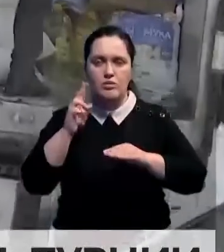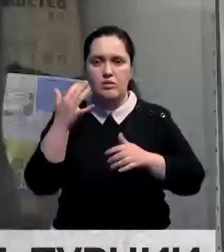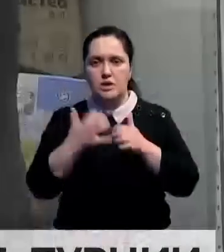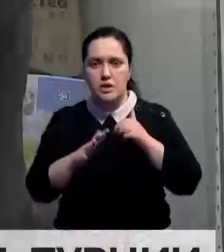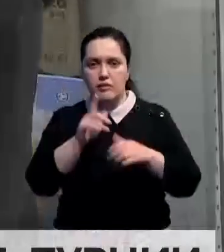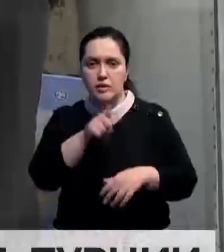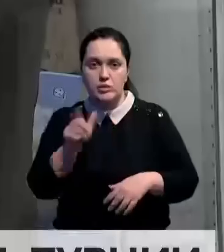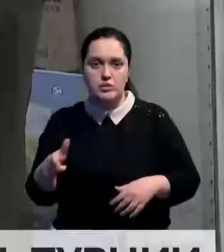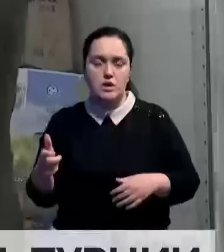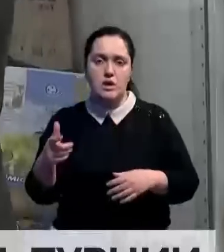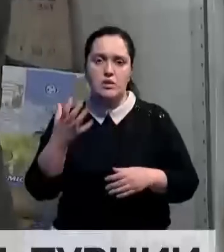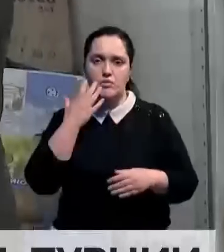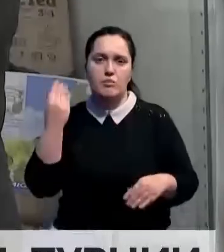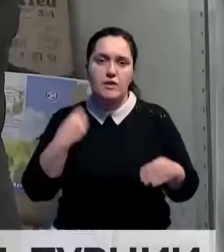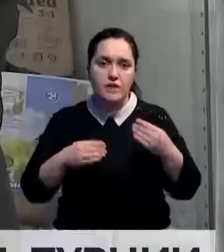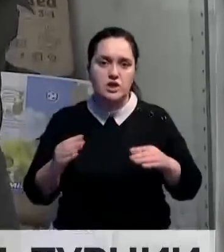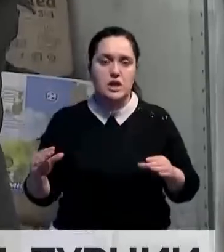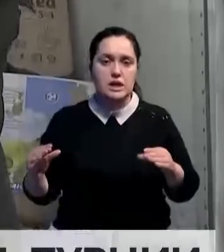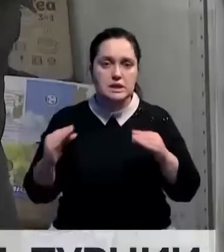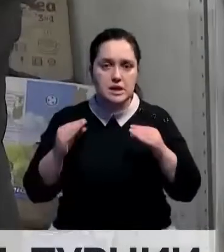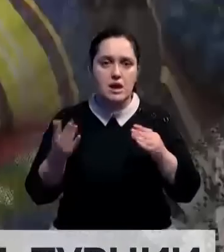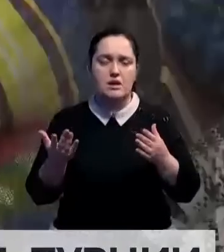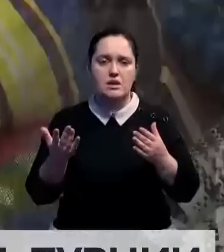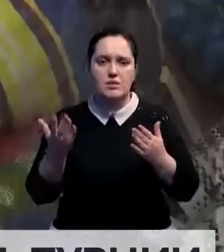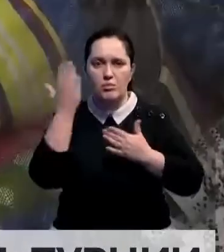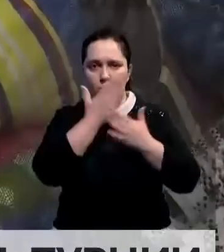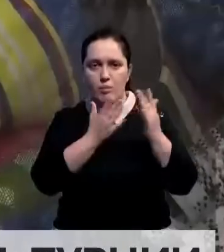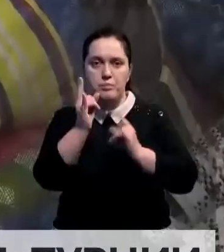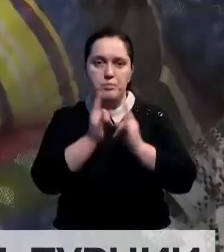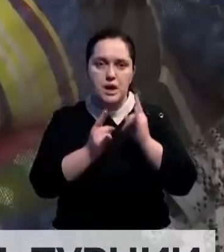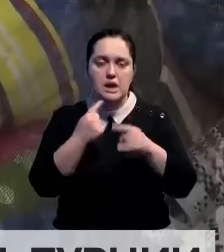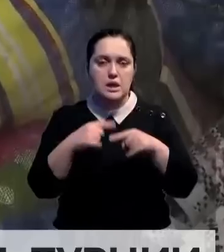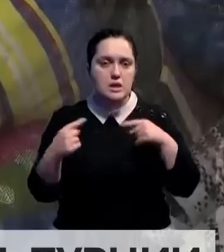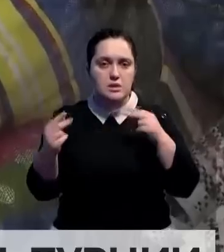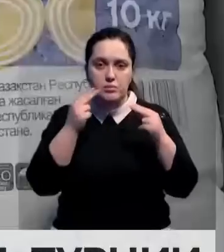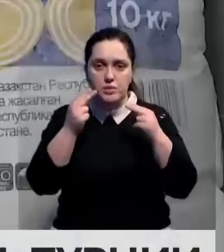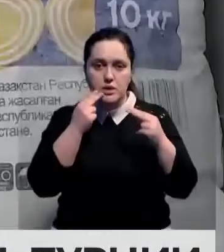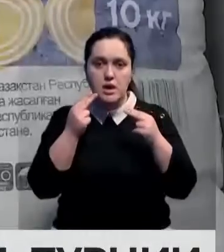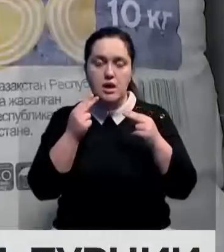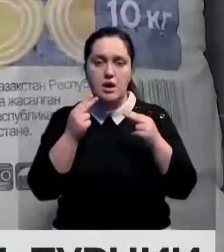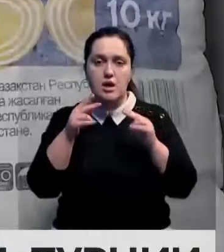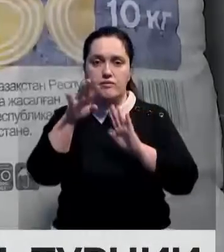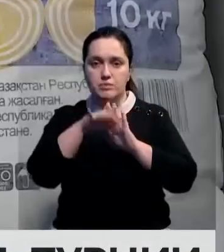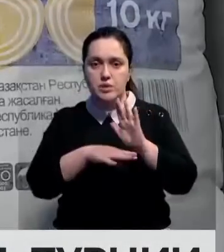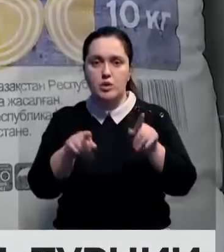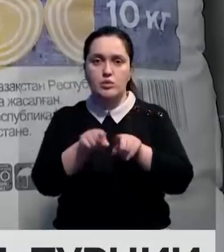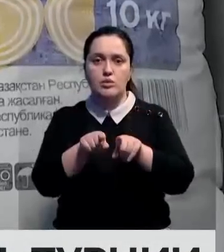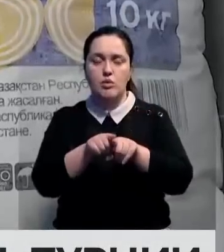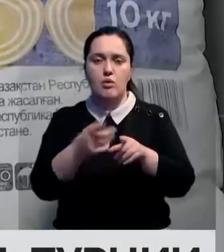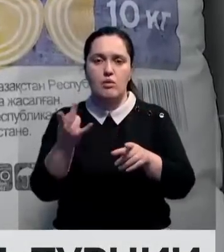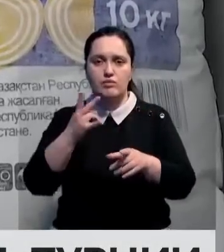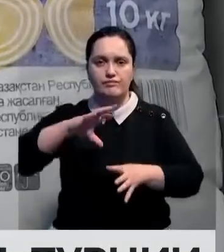жамбылцы несут теплые вещи, одеяло, средства гигиены, различные продукты питания и другие товары. В списке